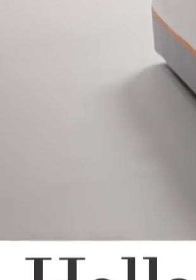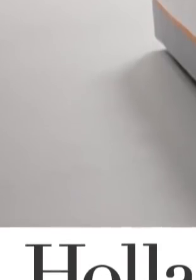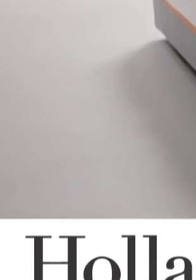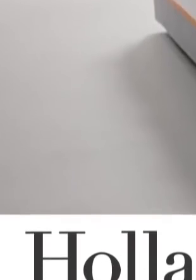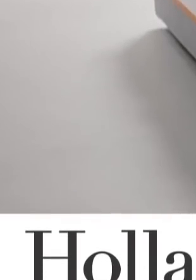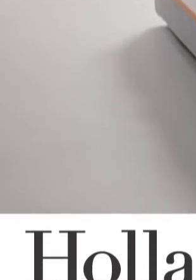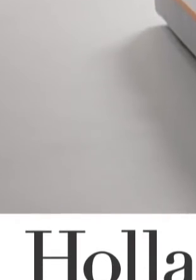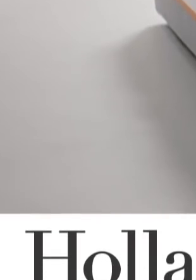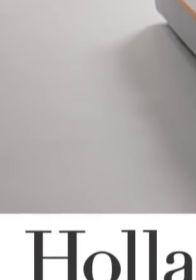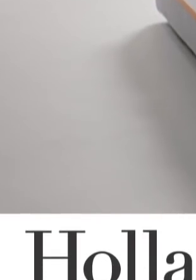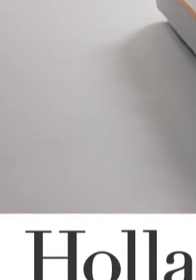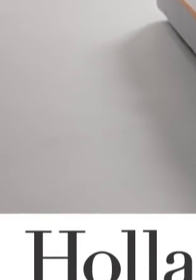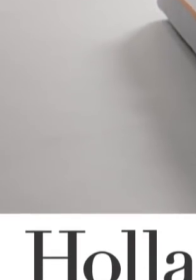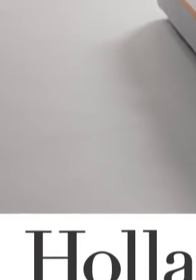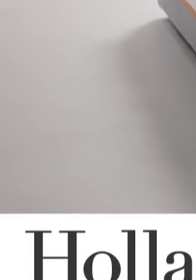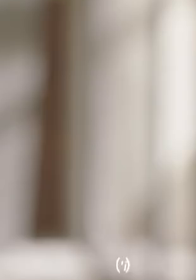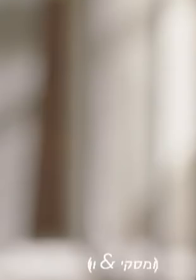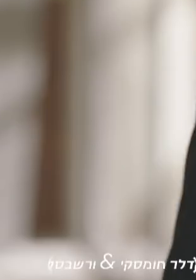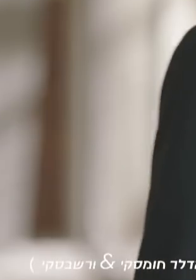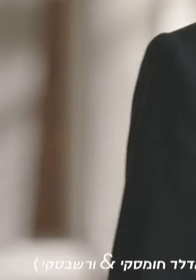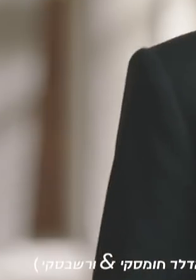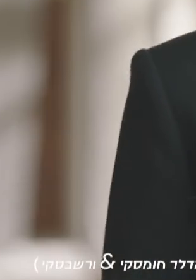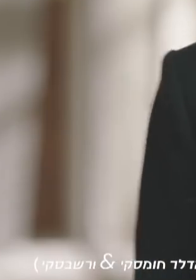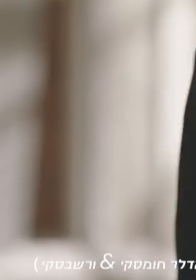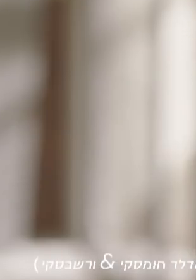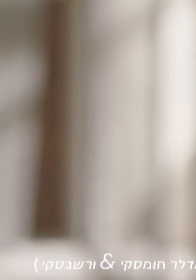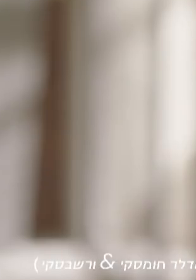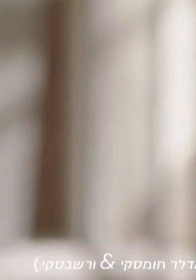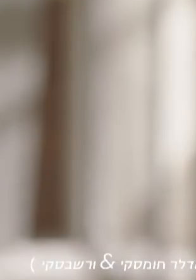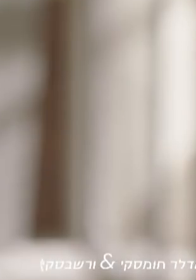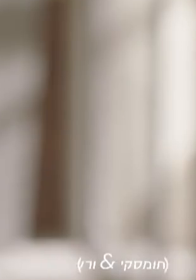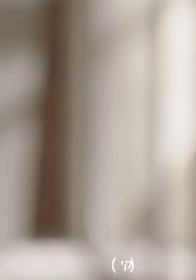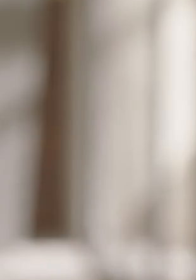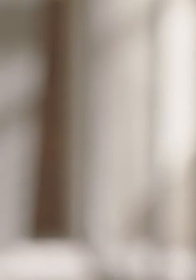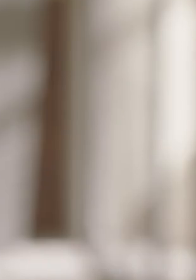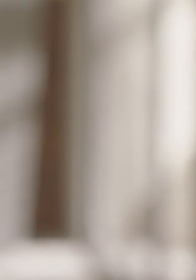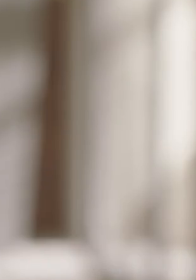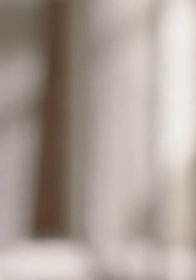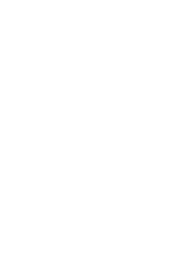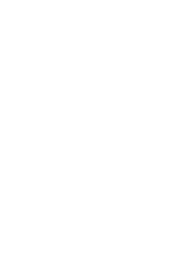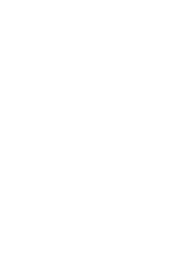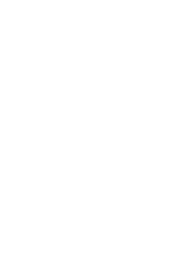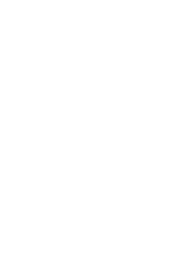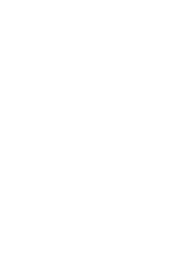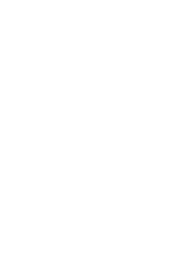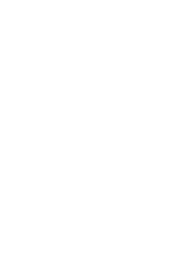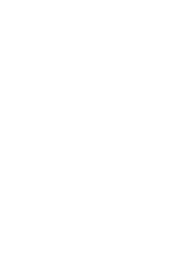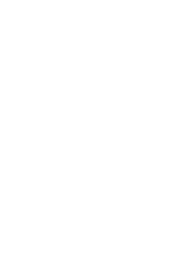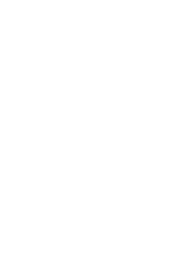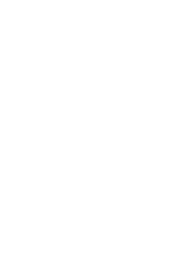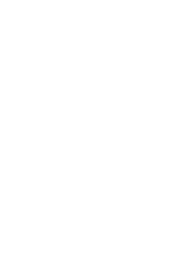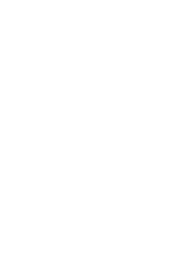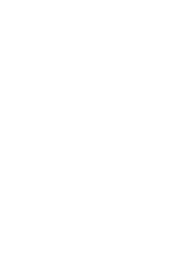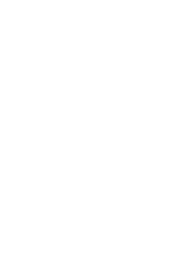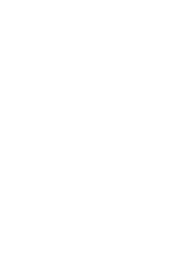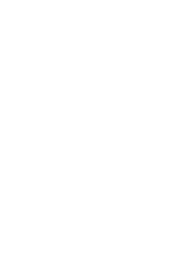הולנדיה חבר ראיכה לתעילה של טכנולוגיית החלל ואתם? למה אתם נשארים בבנק שלכם? דיסקונט, רוצים